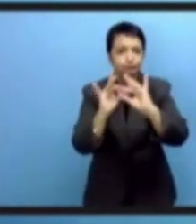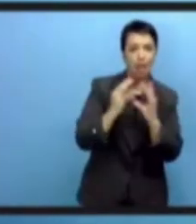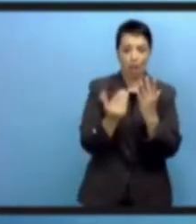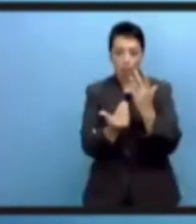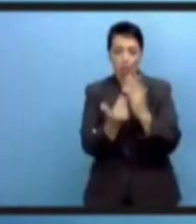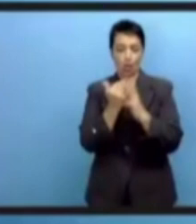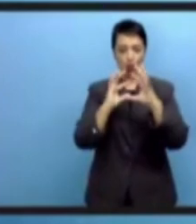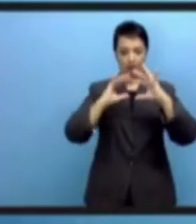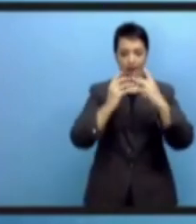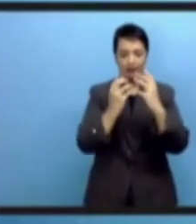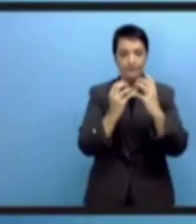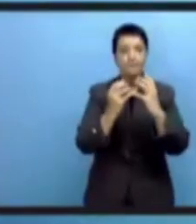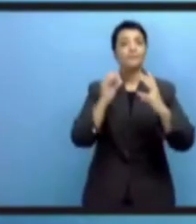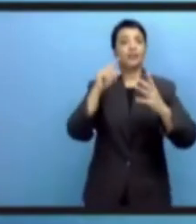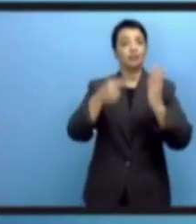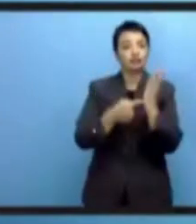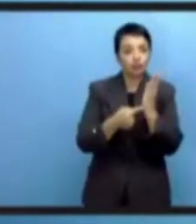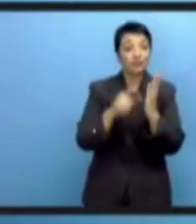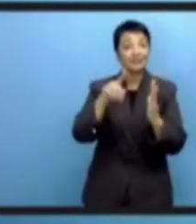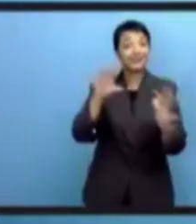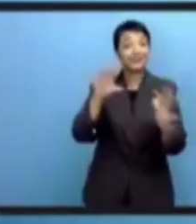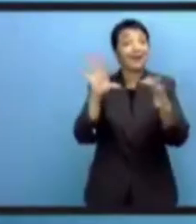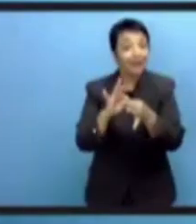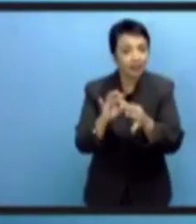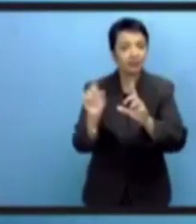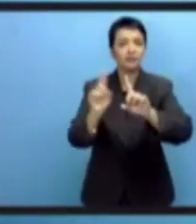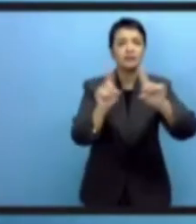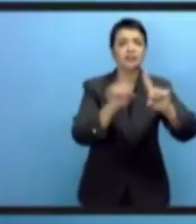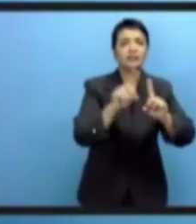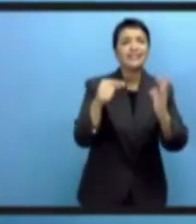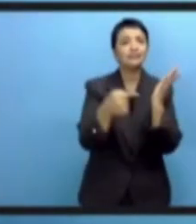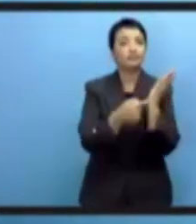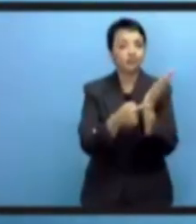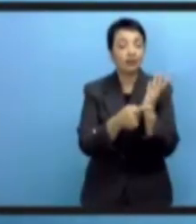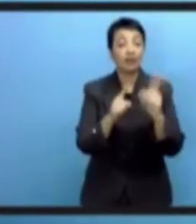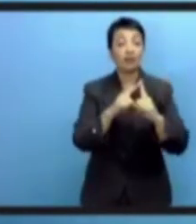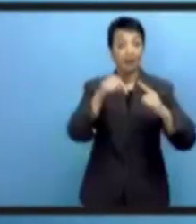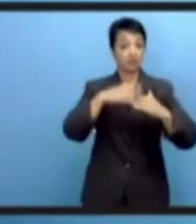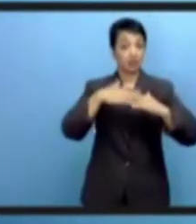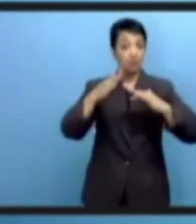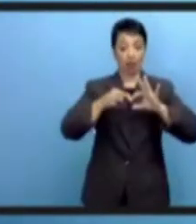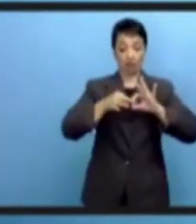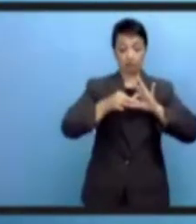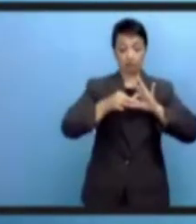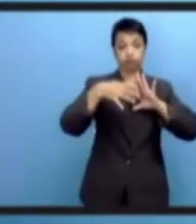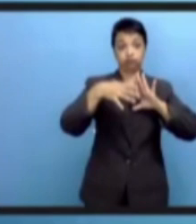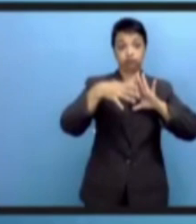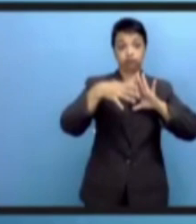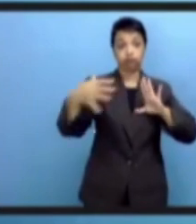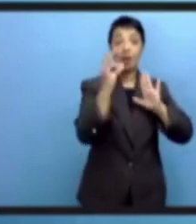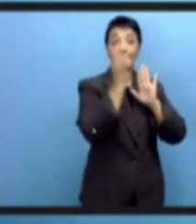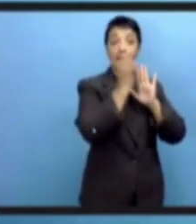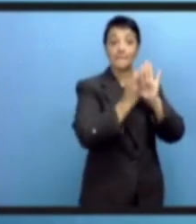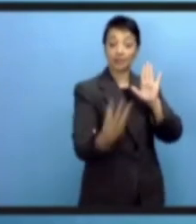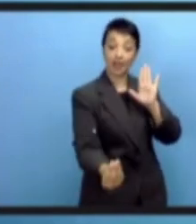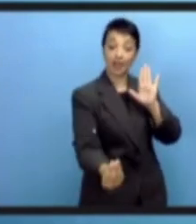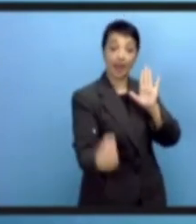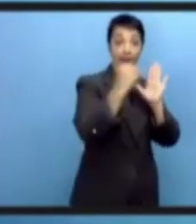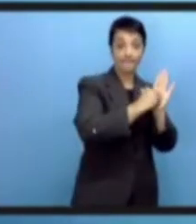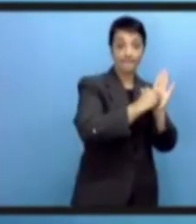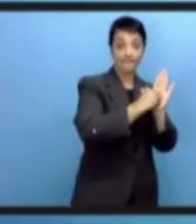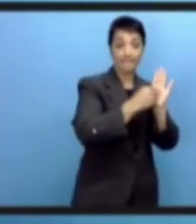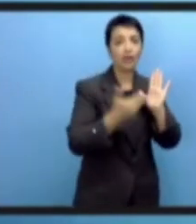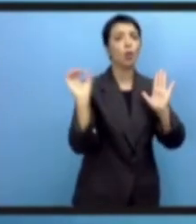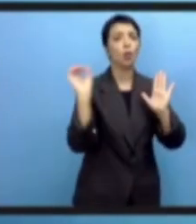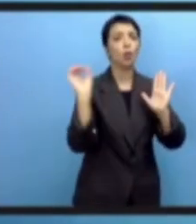разным направлениям, интернет-вещей, квантовые расчеты, нейроимпланты и многие-многие